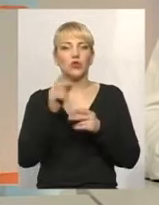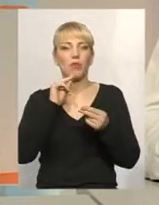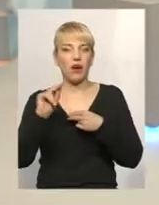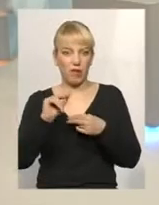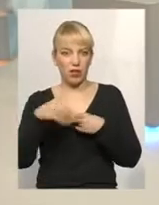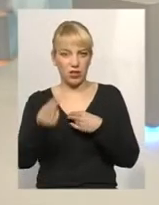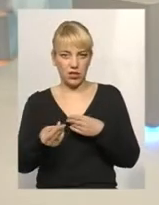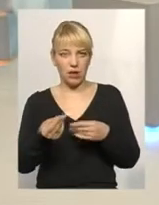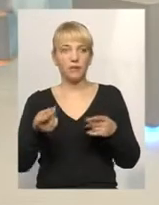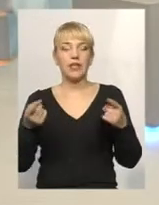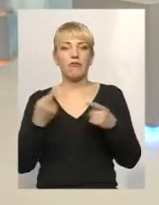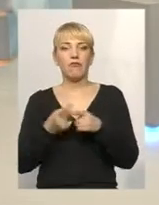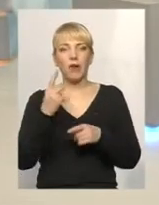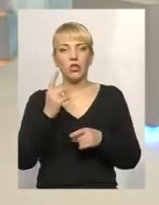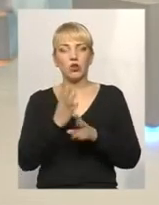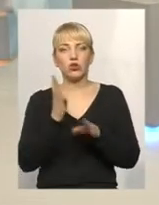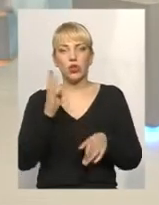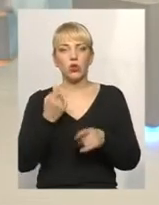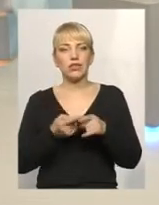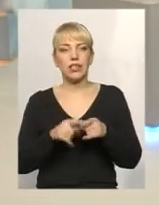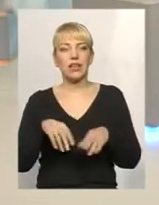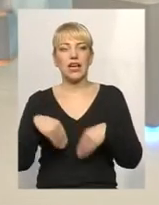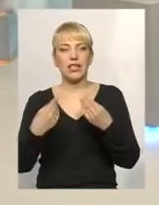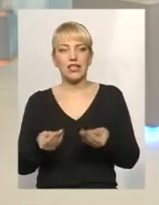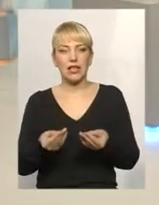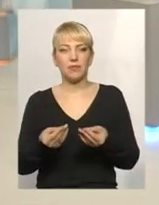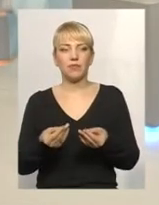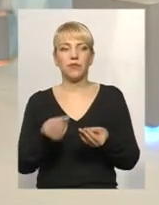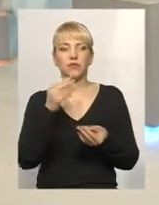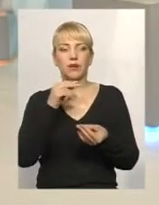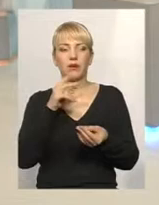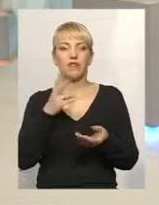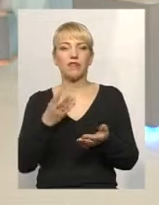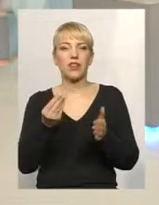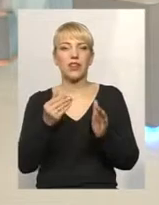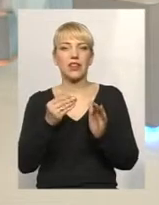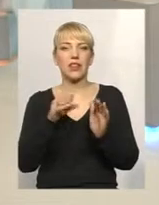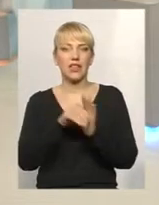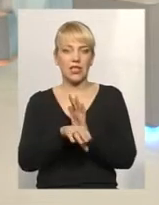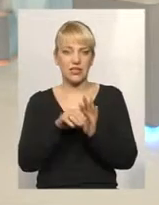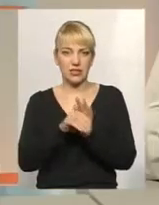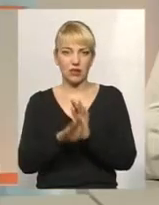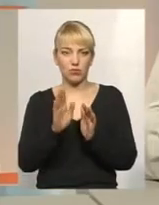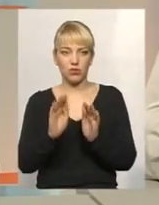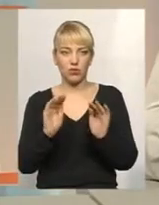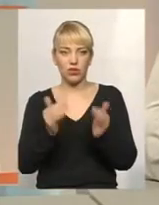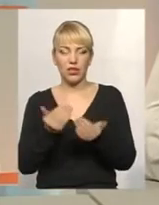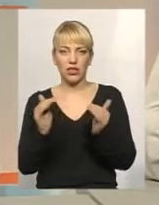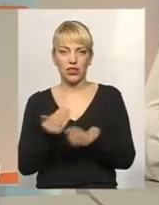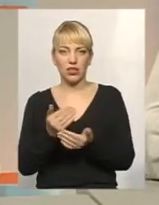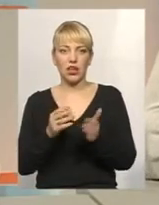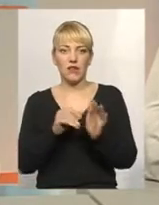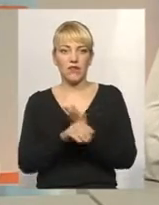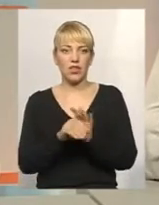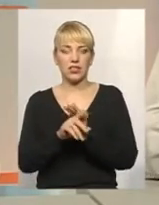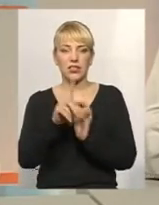переваги в внесках, тобто, будуть менші, нижчі нанески